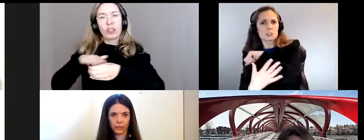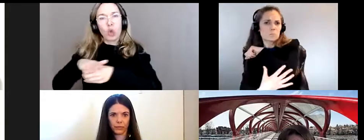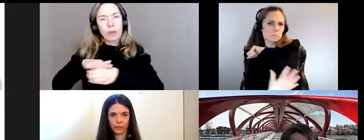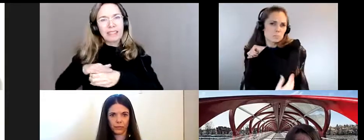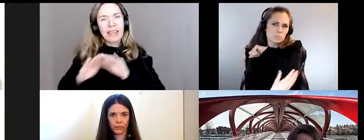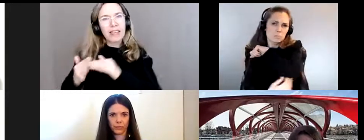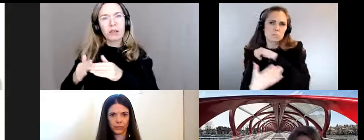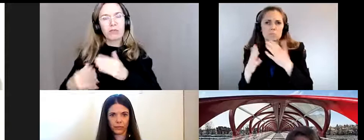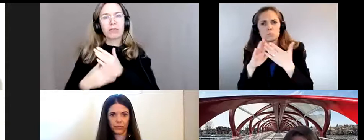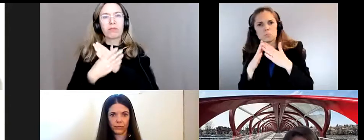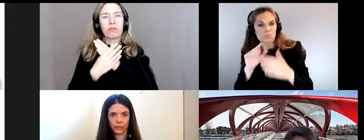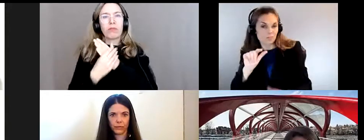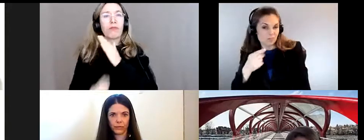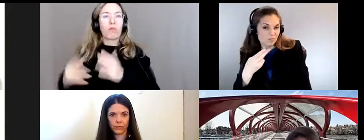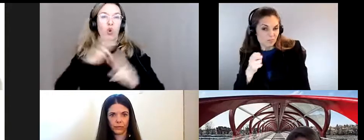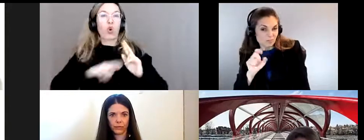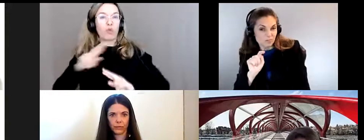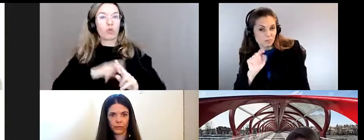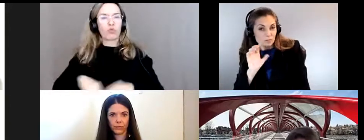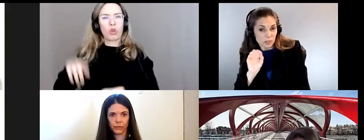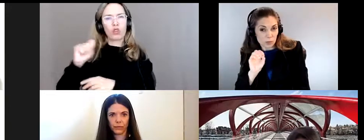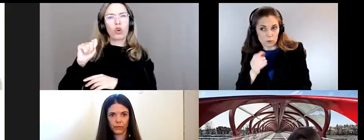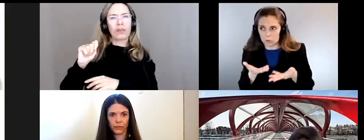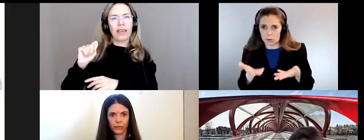à Tkaronto et